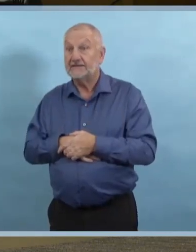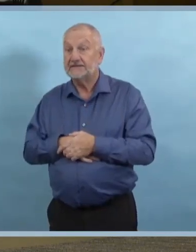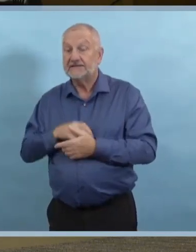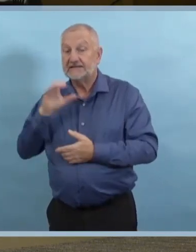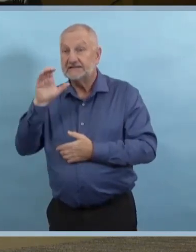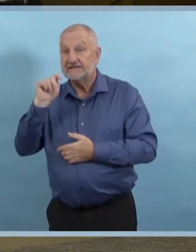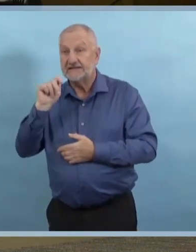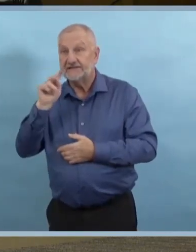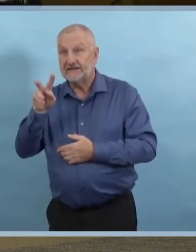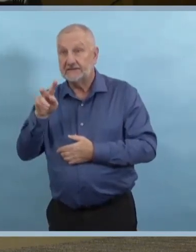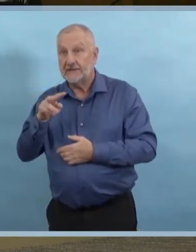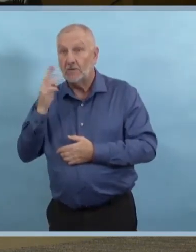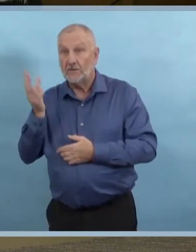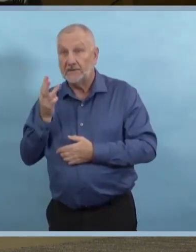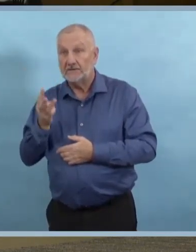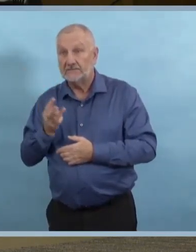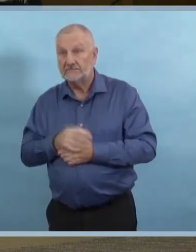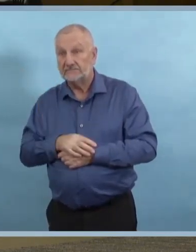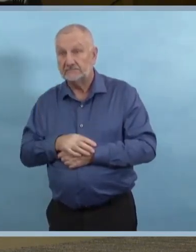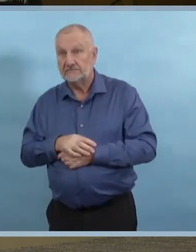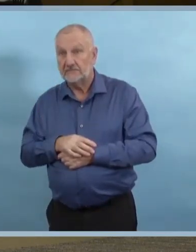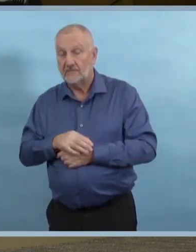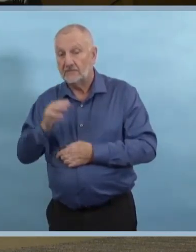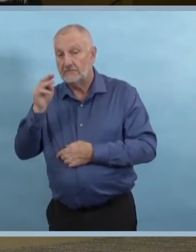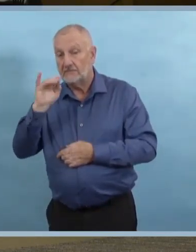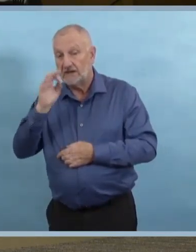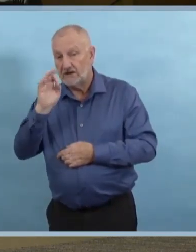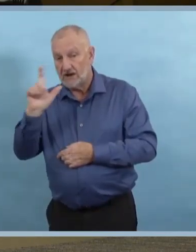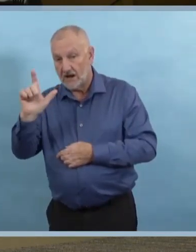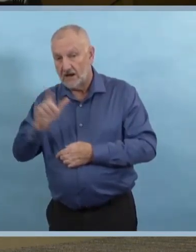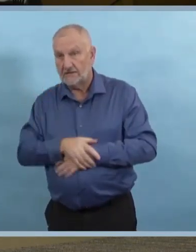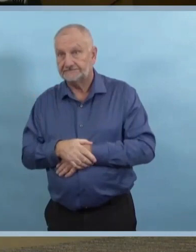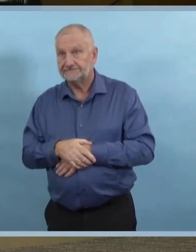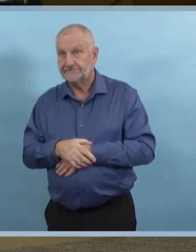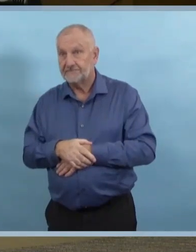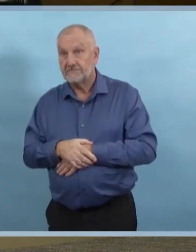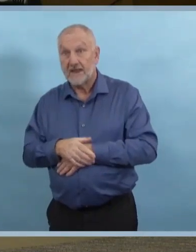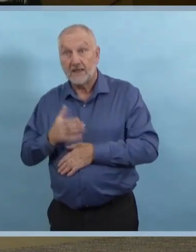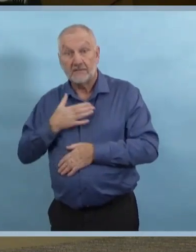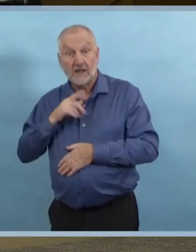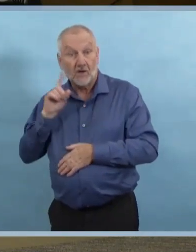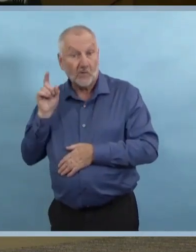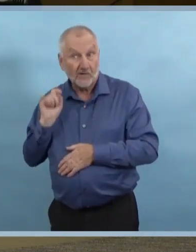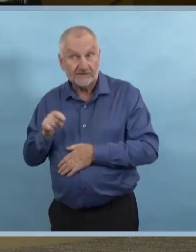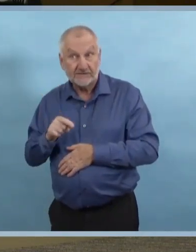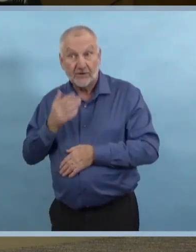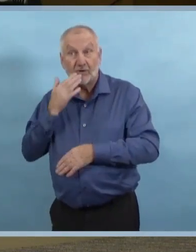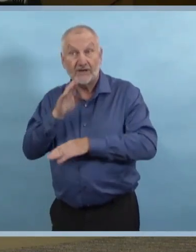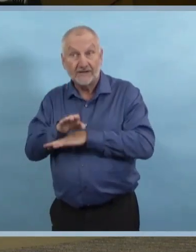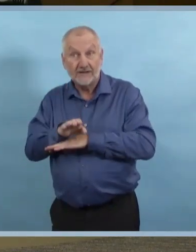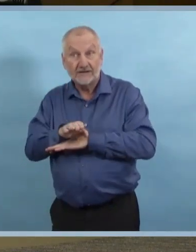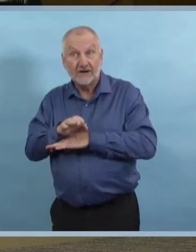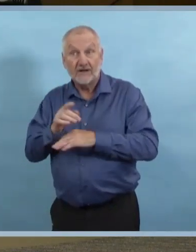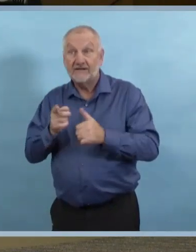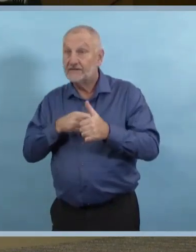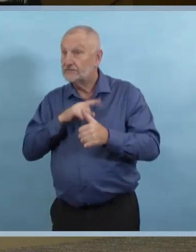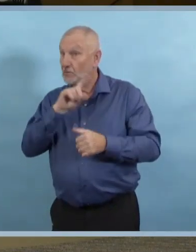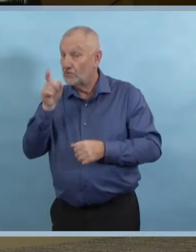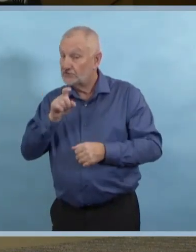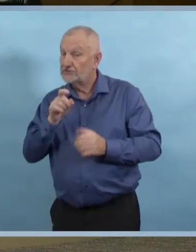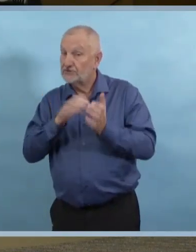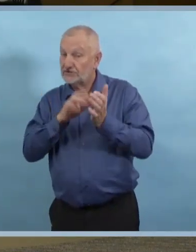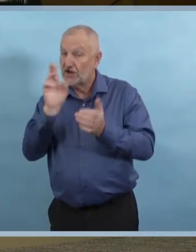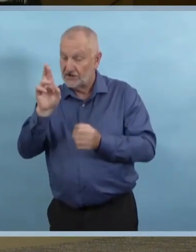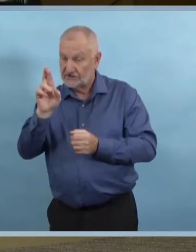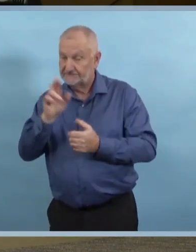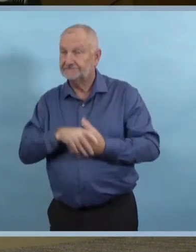Ma question est pour le Dr. Roussin. Je me demande, quand vous parlez de cas positifs connus qui ont fait